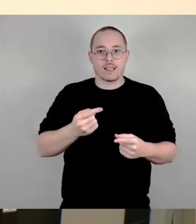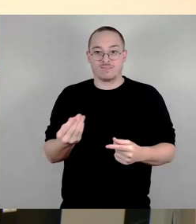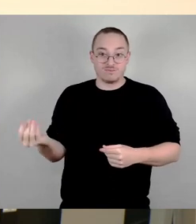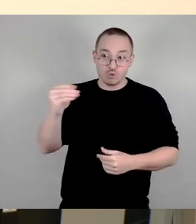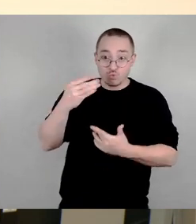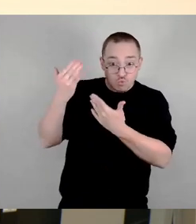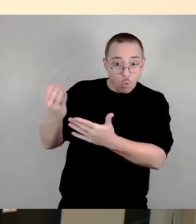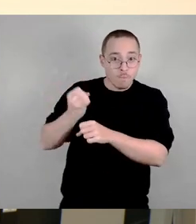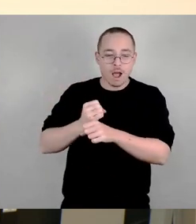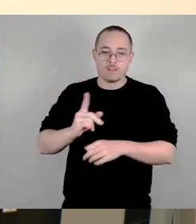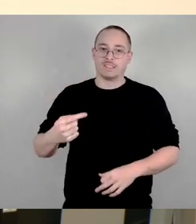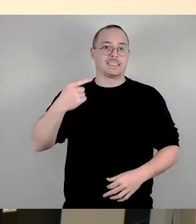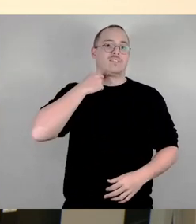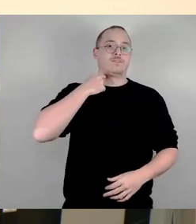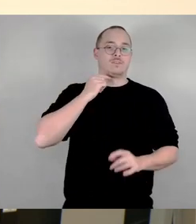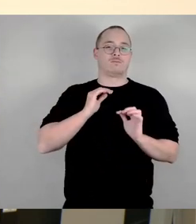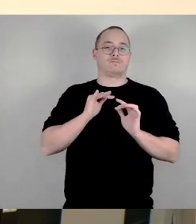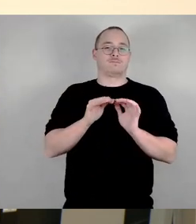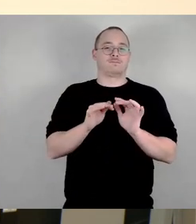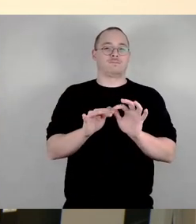dass es lange gebraucht hat, Baurecht zu bekommen.